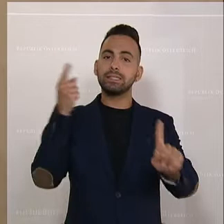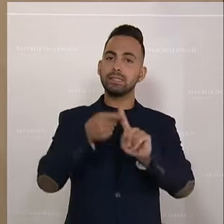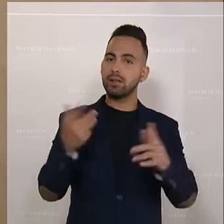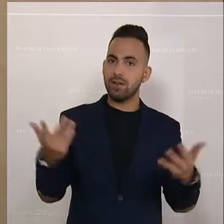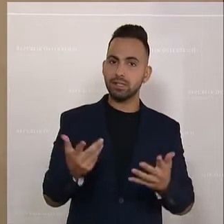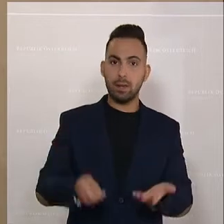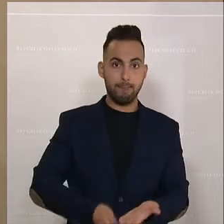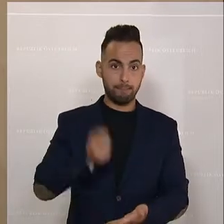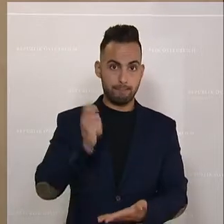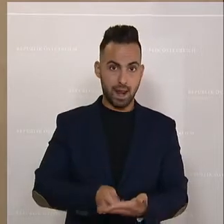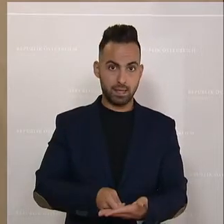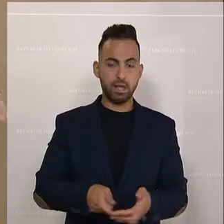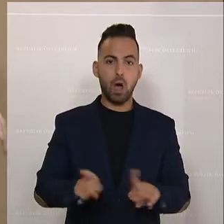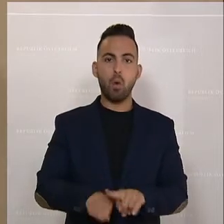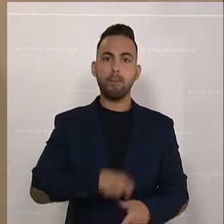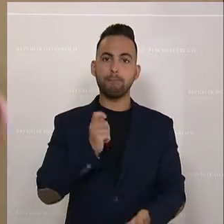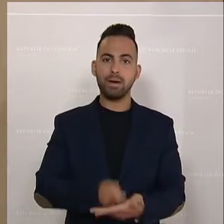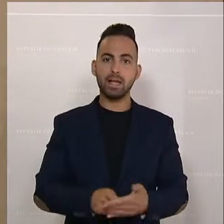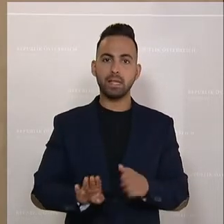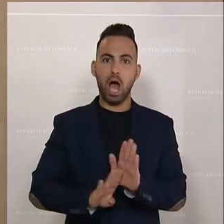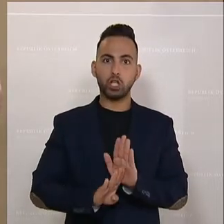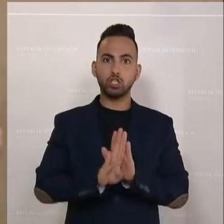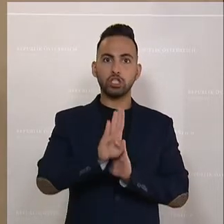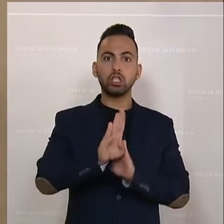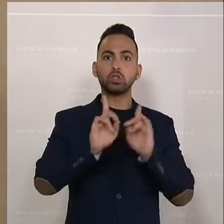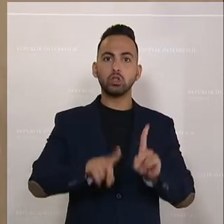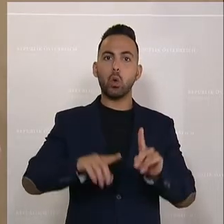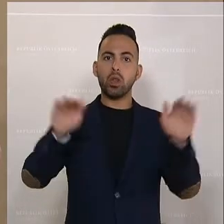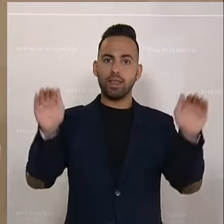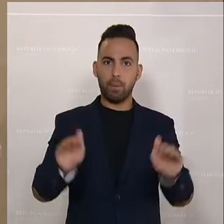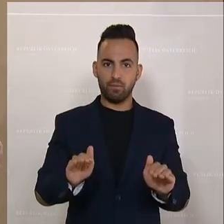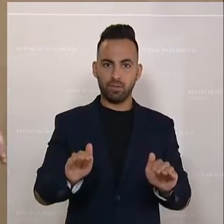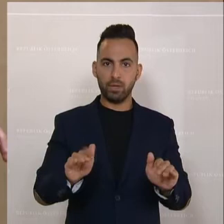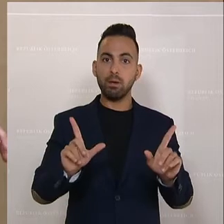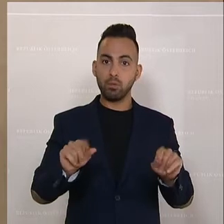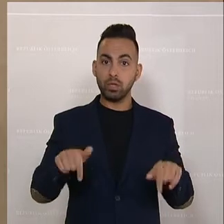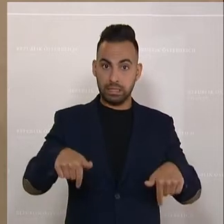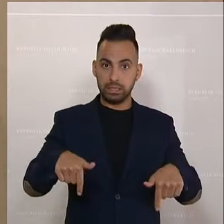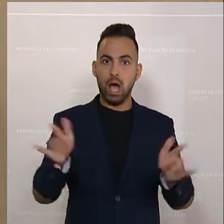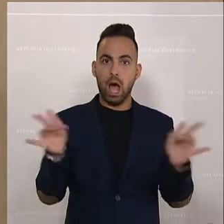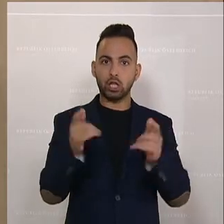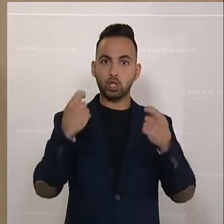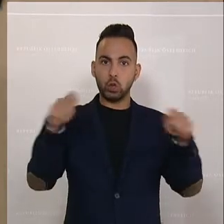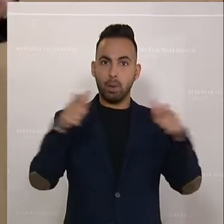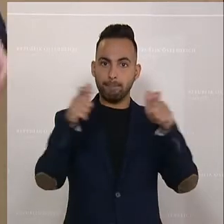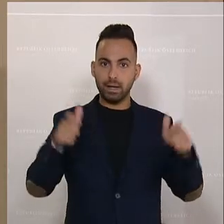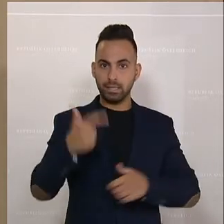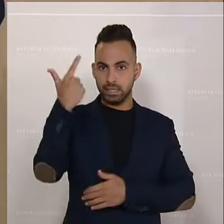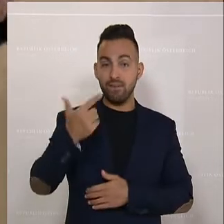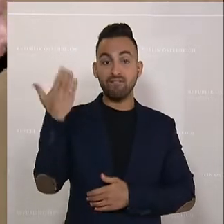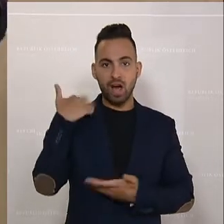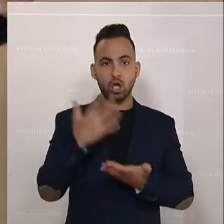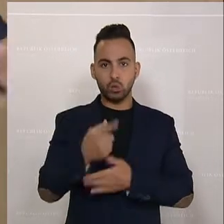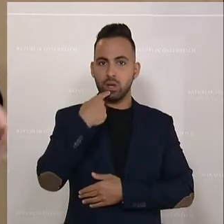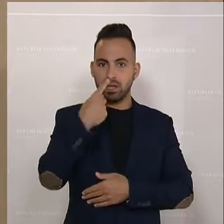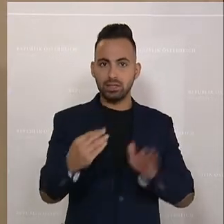die Preise und die Preisanstiege gedämpft werden. Und die haben wir hier auch schon beschlossen, im Rahmen des Antiteuerungspakets 2. Ich denke beispielsweise, und